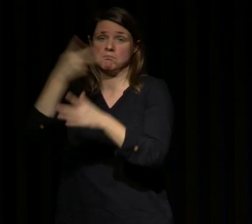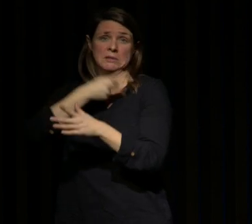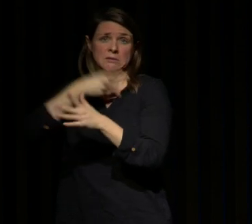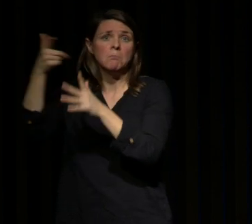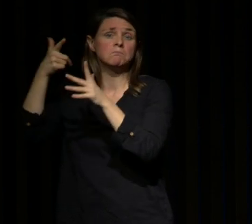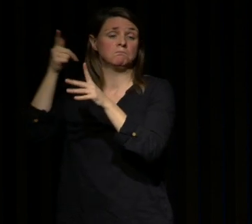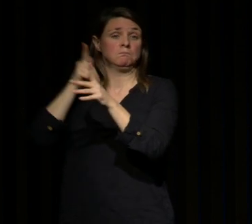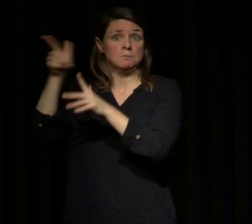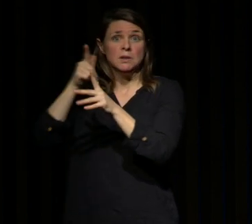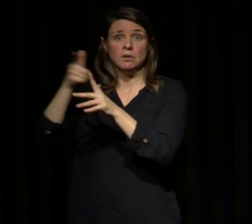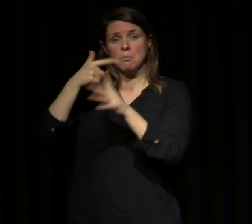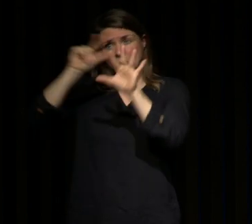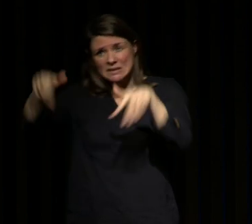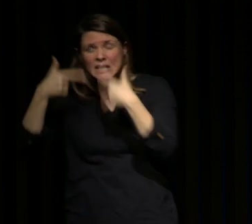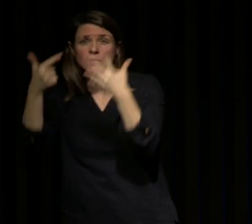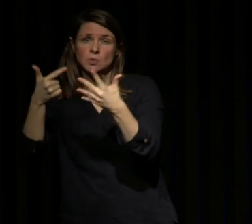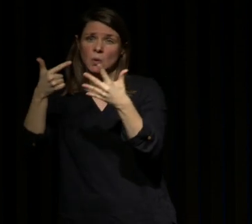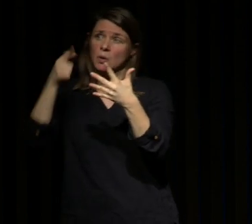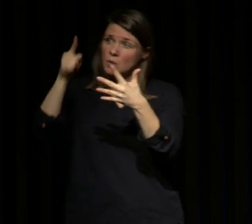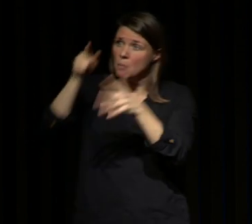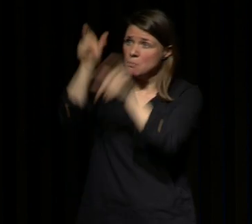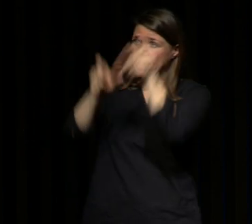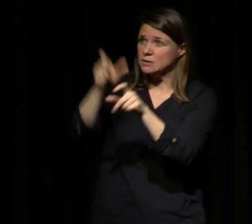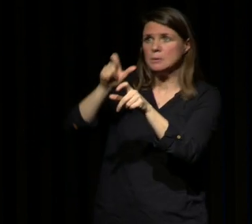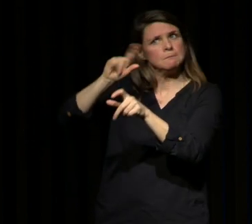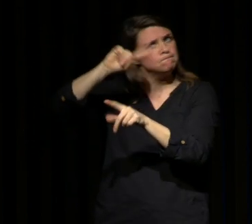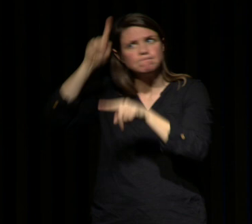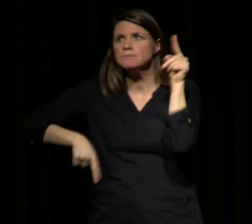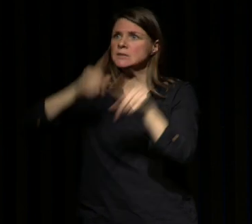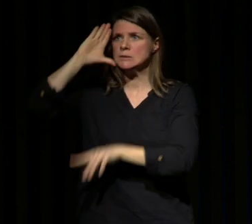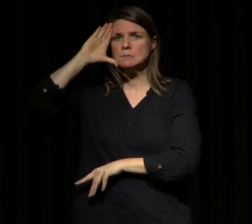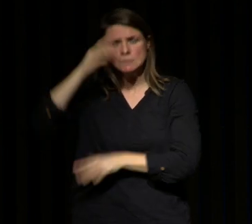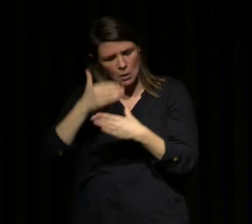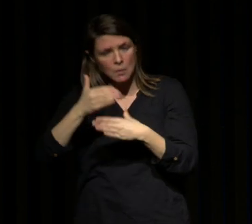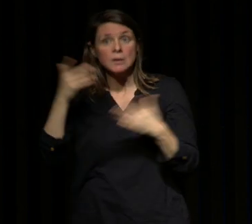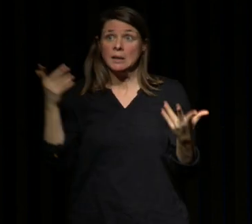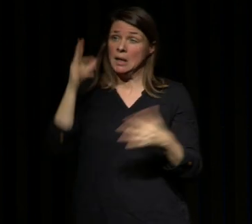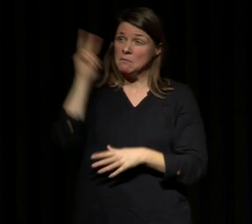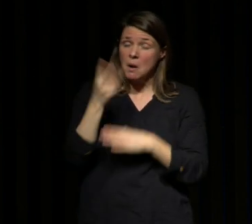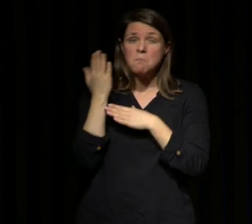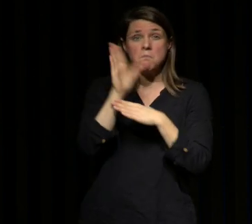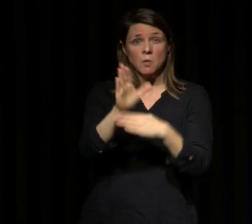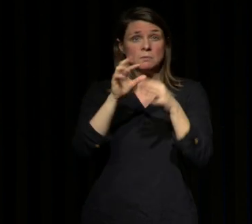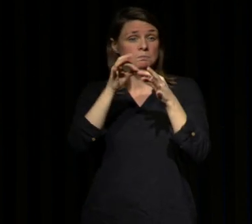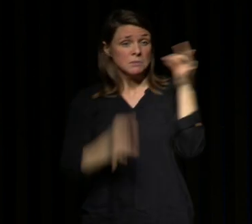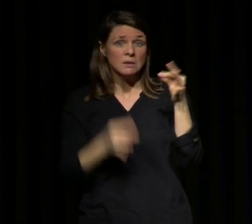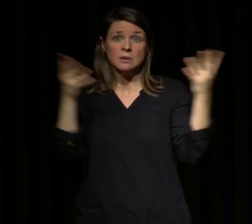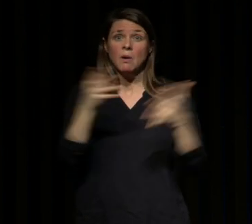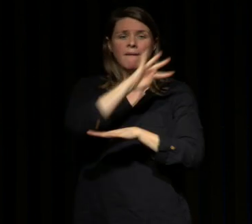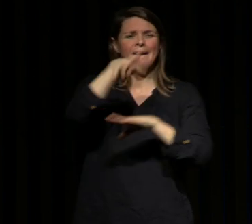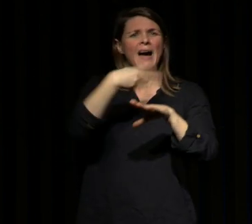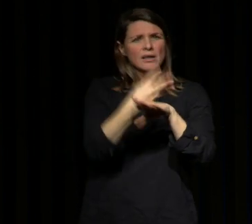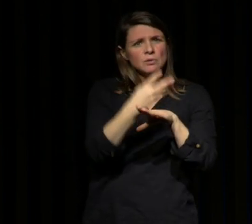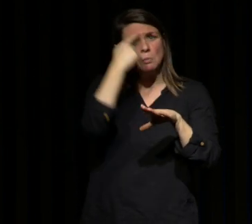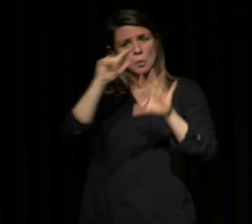7 jours, répétitivement, on a privé les gens de sommeil et on a pu montrer qu'une réduction à 4 heures de sommeil par nuit pendant